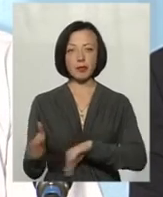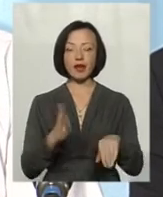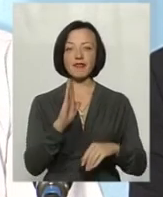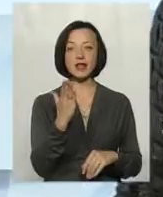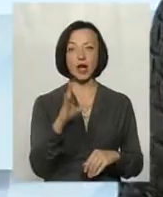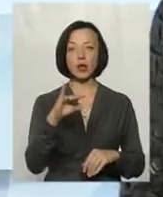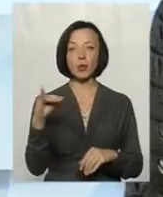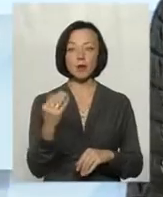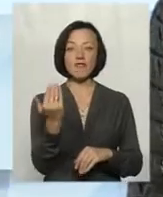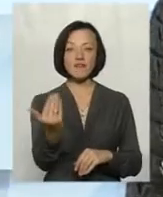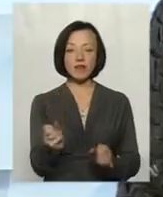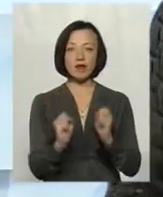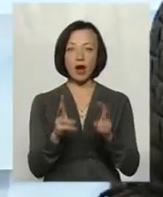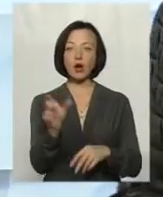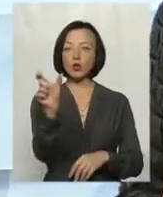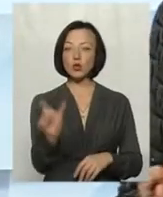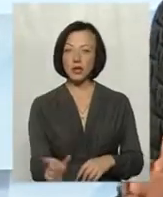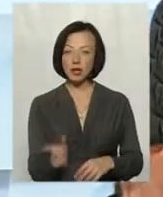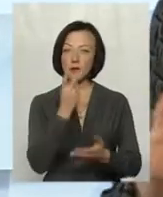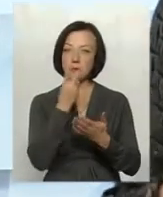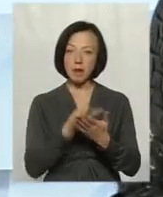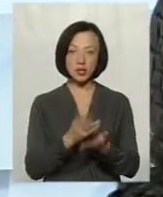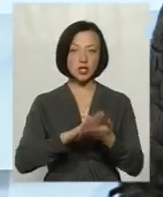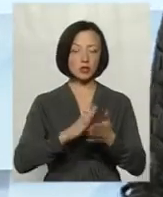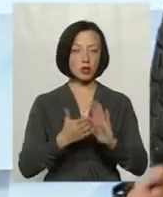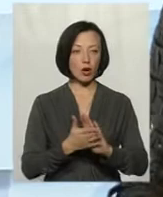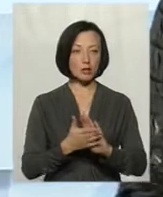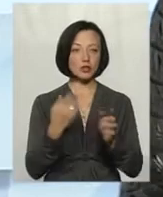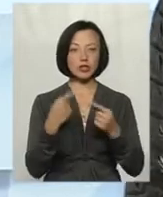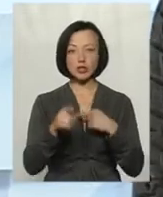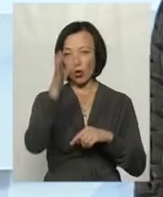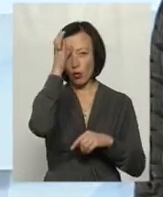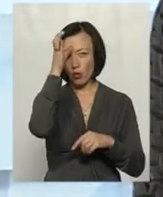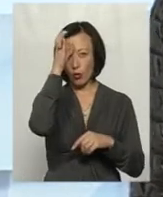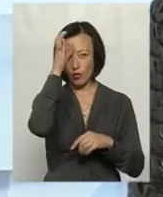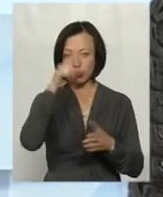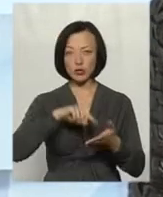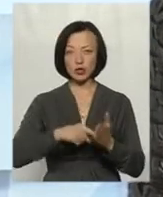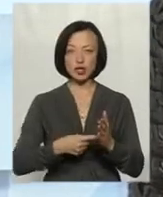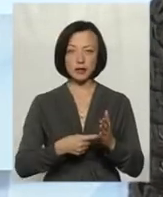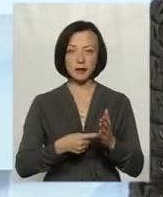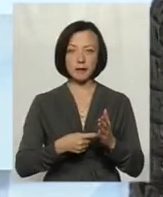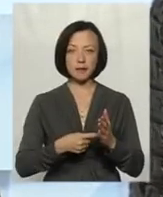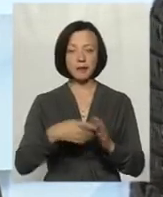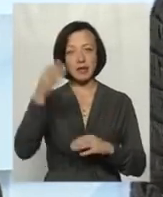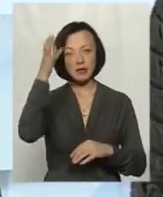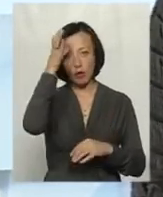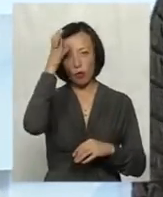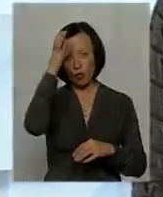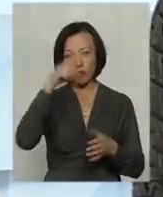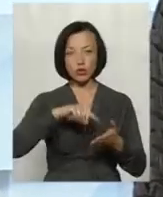як людина, яка бачить ситуацію з іншою, з наукової точки. Я з наукової точки зору,